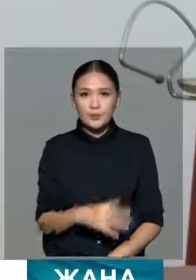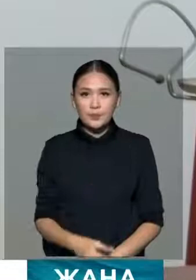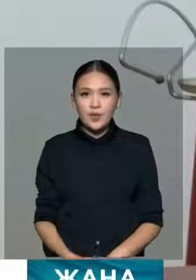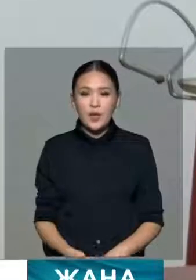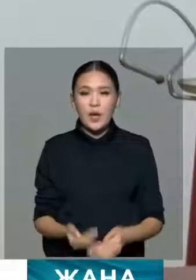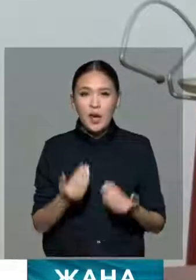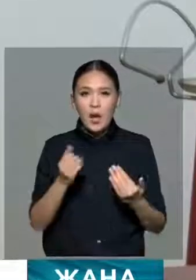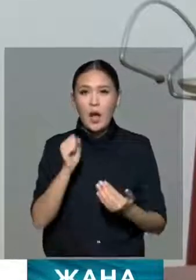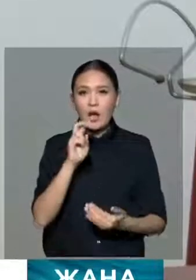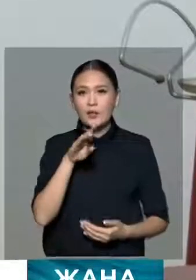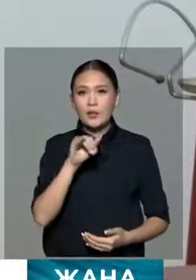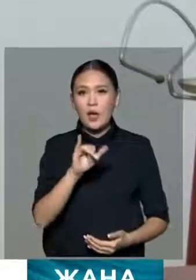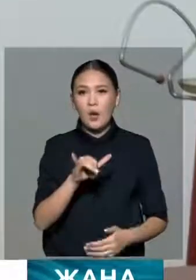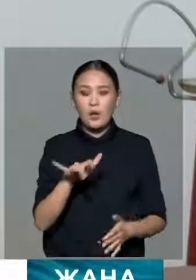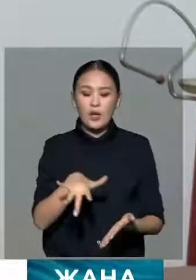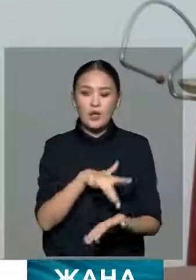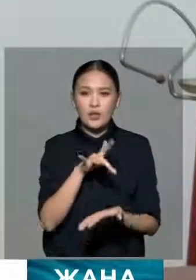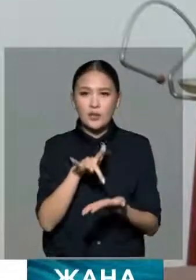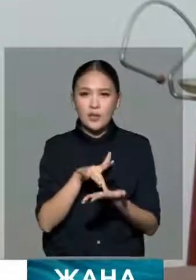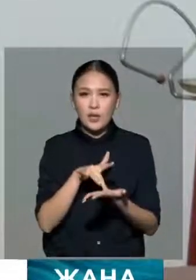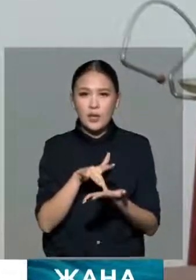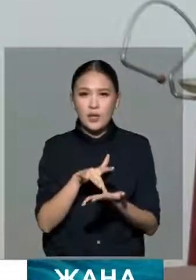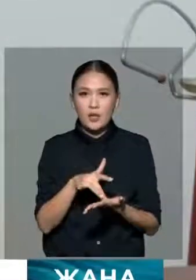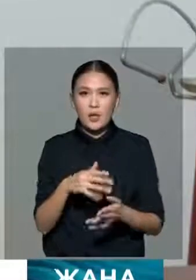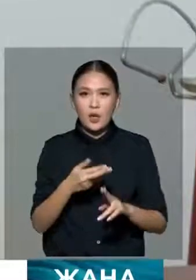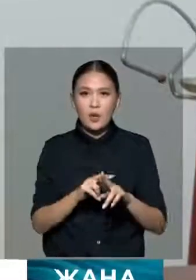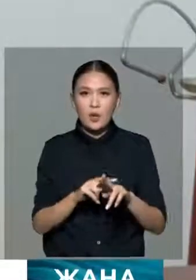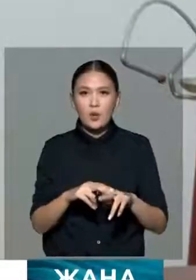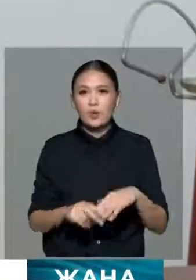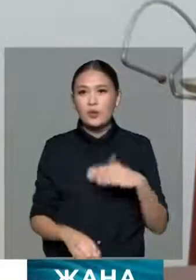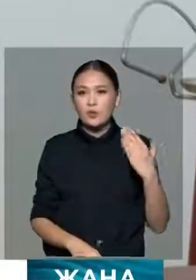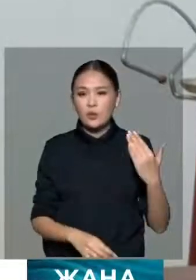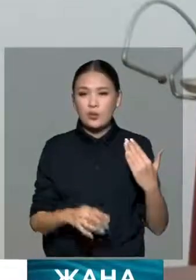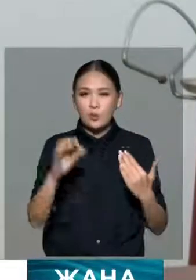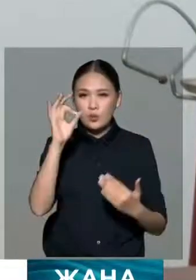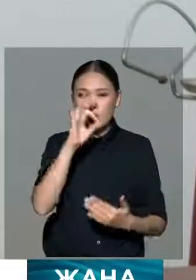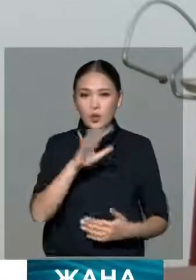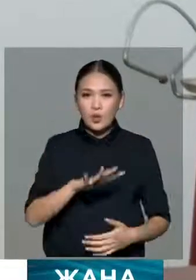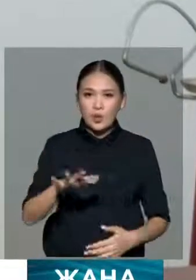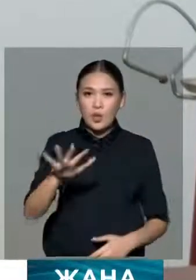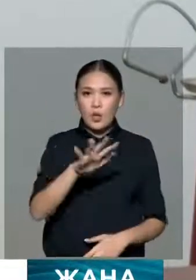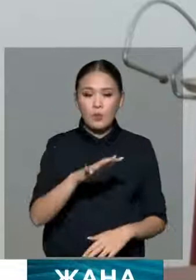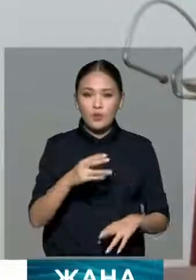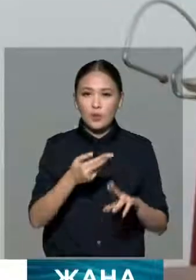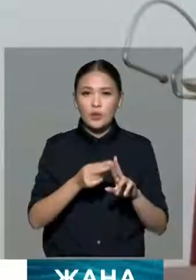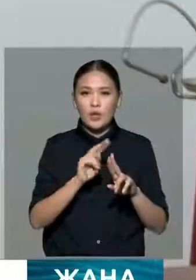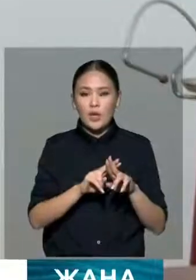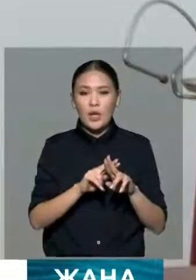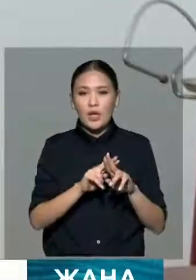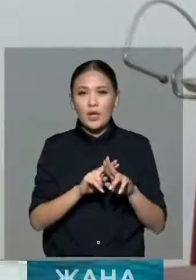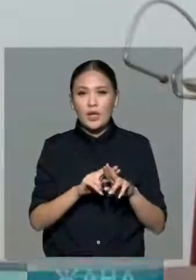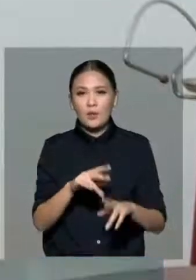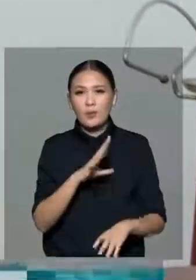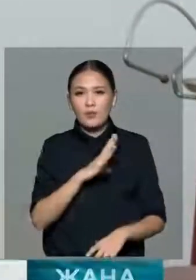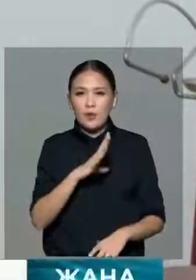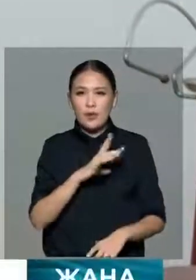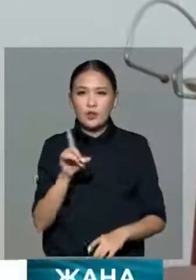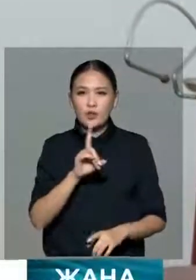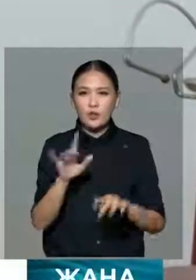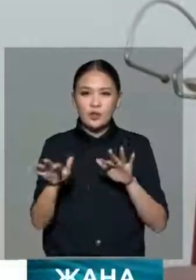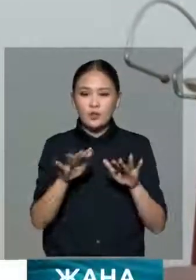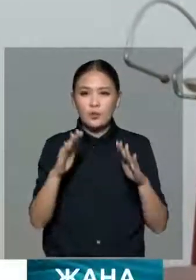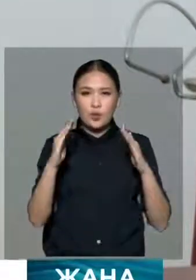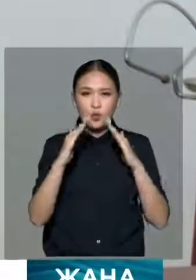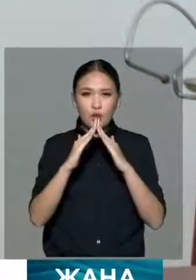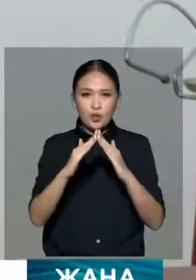мұна ақтау қаласында солтысық бағытқа ғарайдамуын ескере отырып, мұна кейбір жыл жетпейтін өйлерге